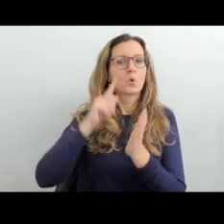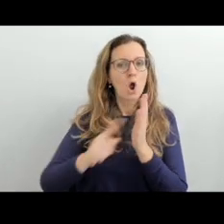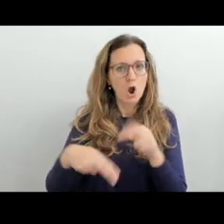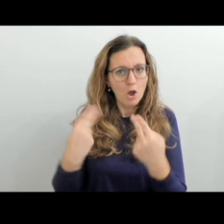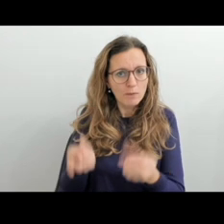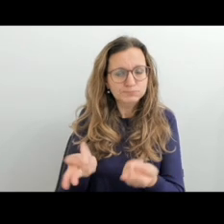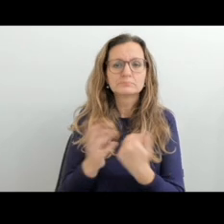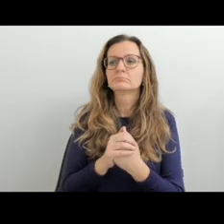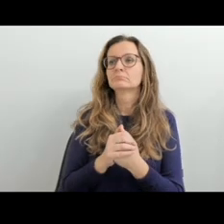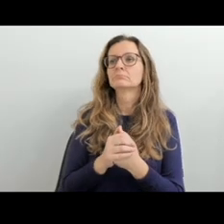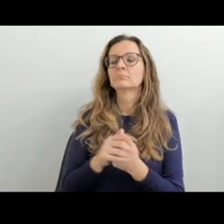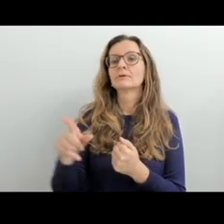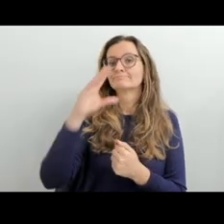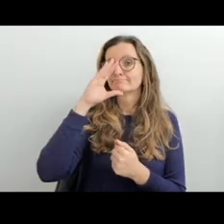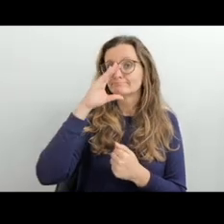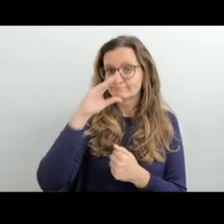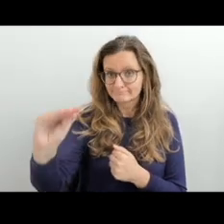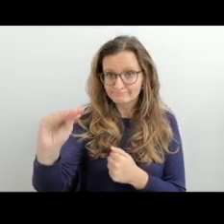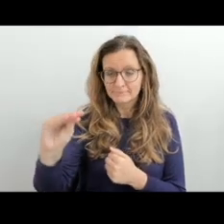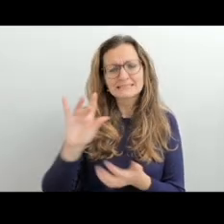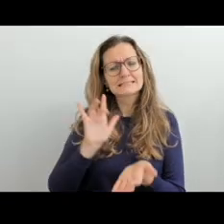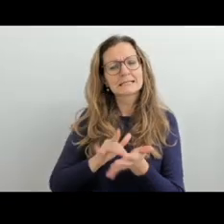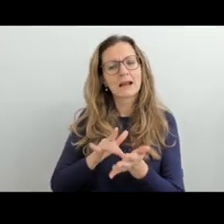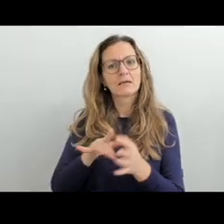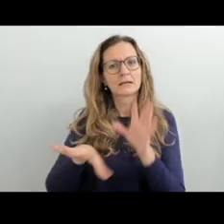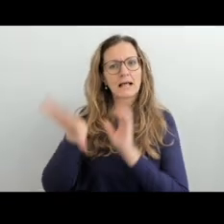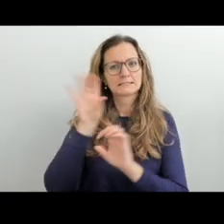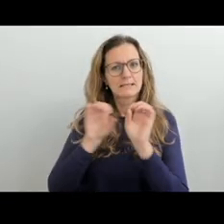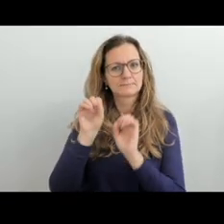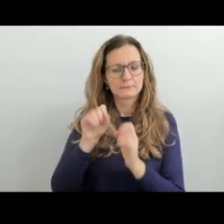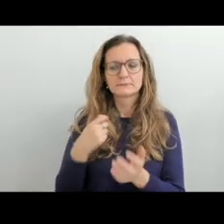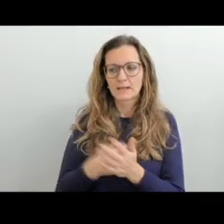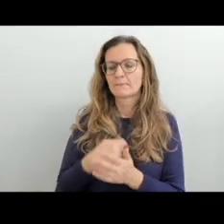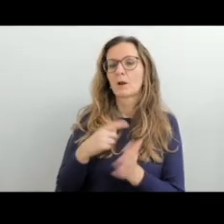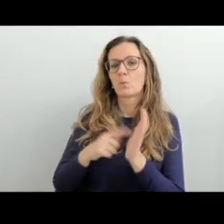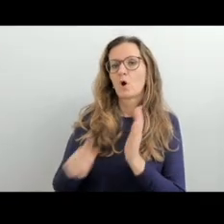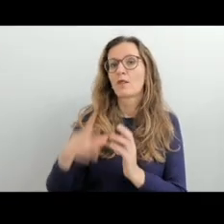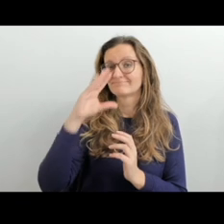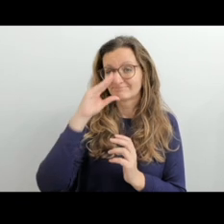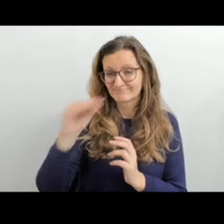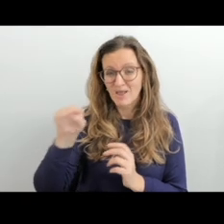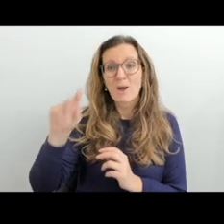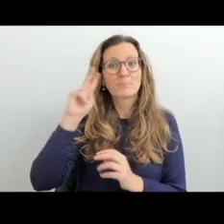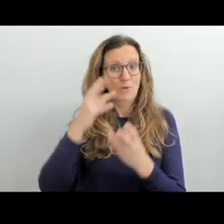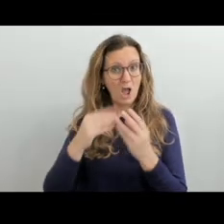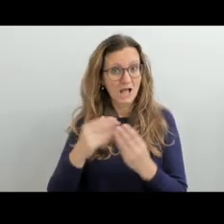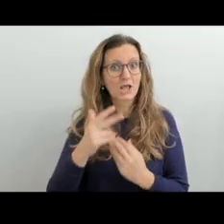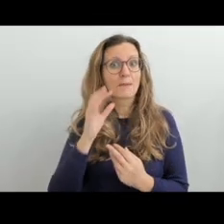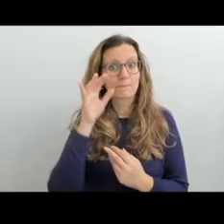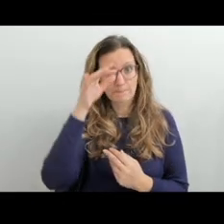A další aktivita, která na toto může navazovat, bude, že žáci shlédnou video